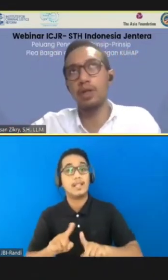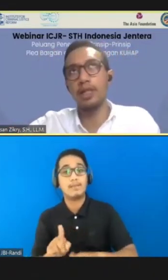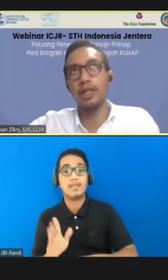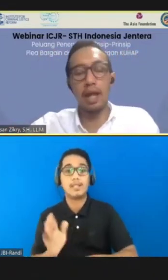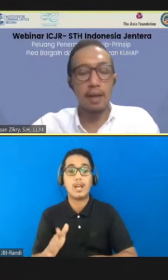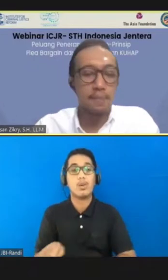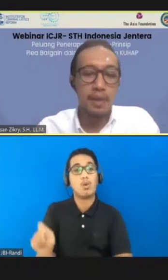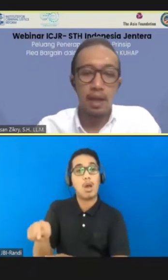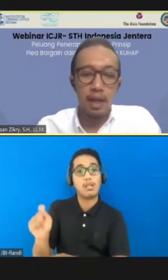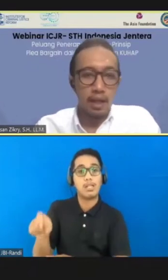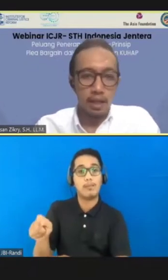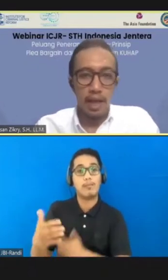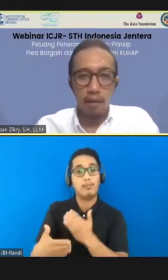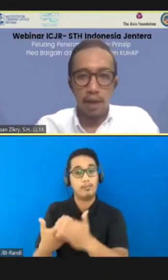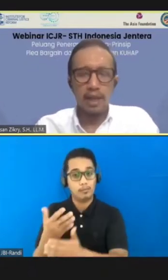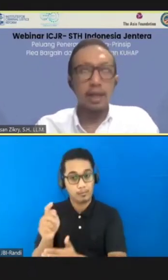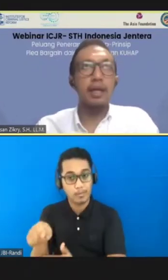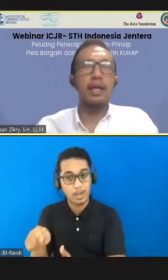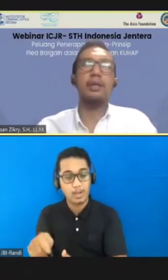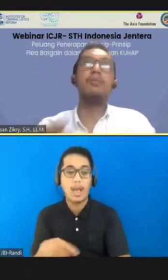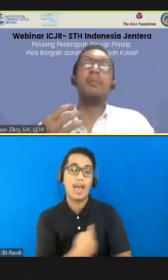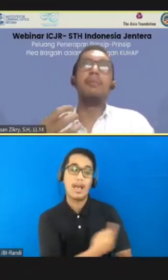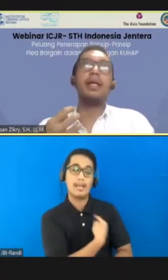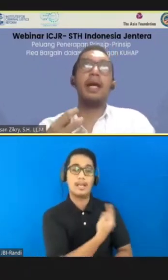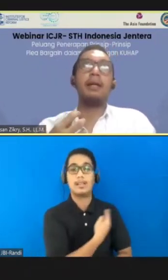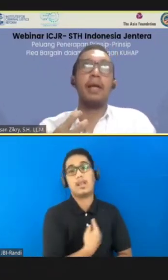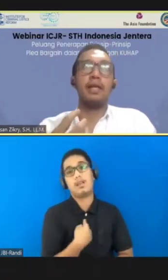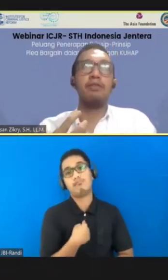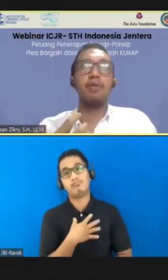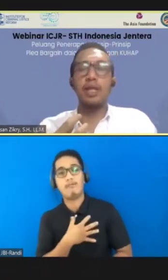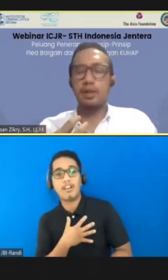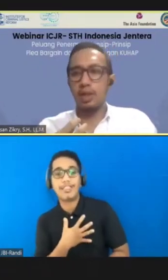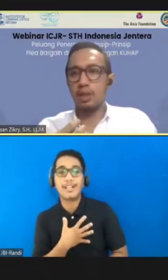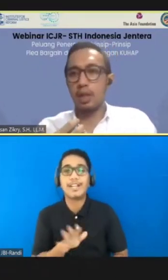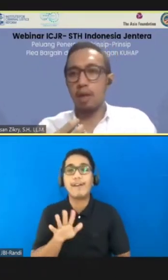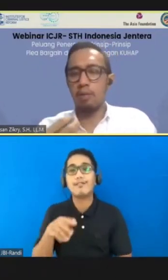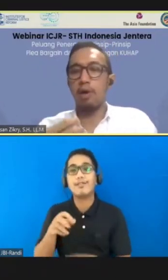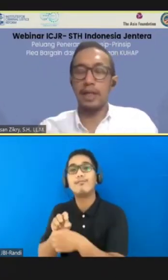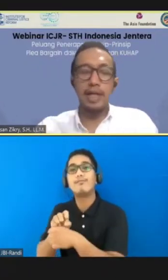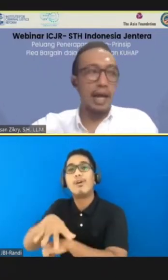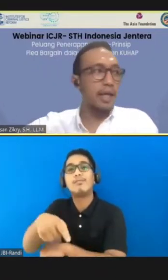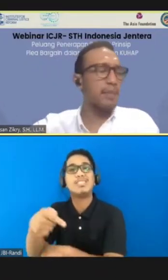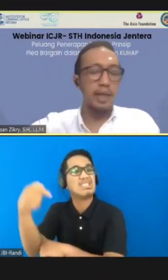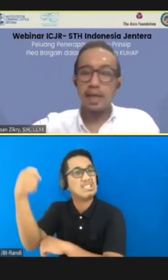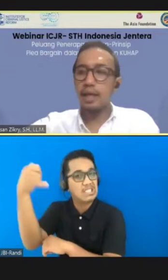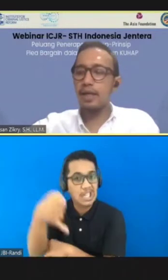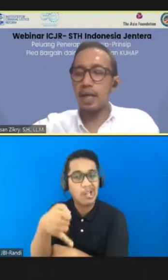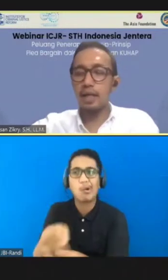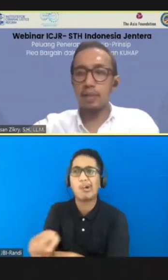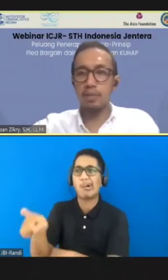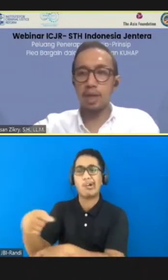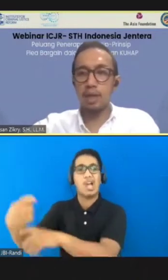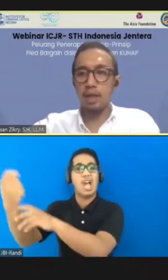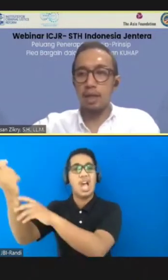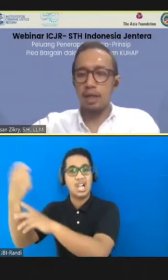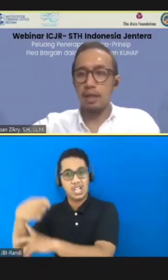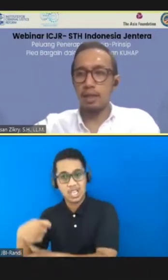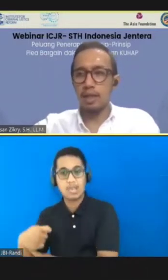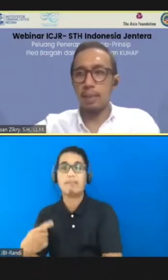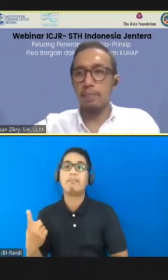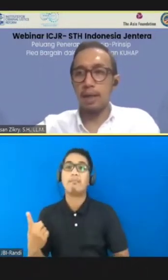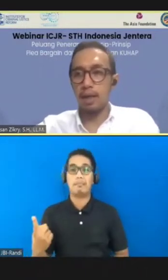yang bilang itu di sidang, kita khawatir, itu memberikan bad influence buat si terdakwa. Wah ini hakim nih, dia kan gak punya,